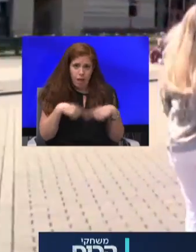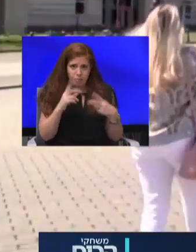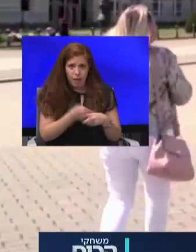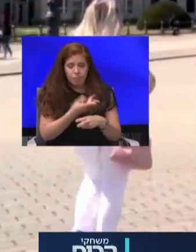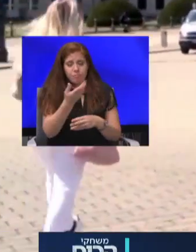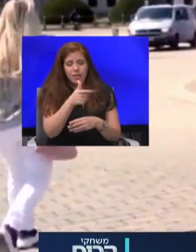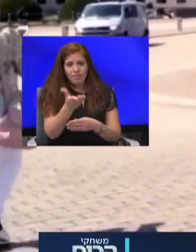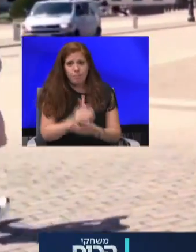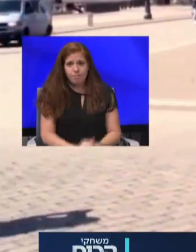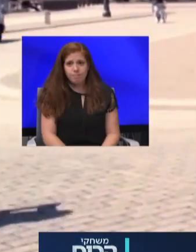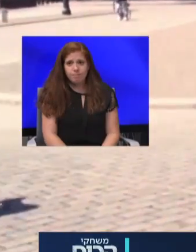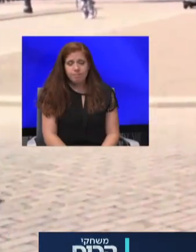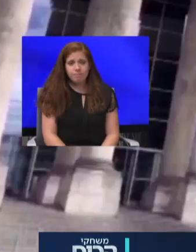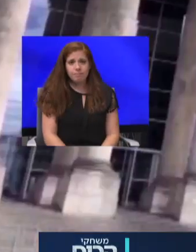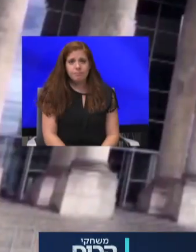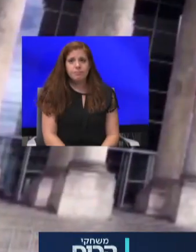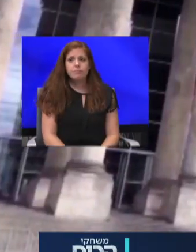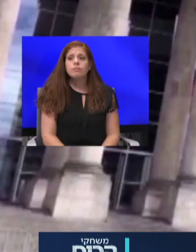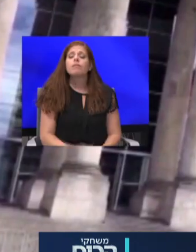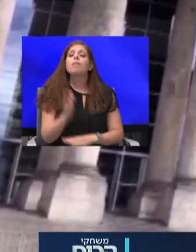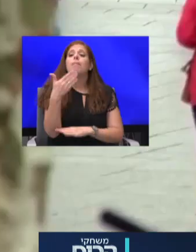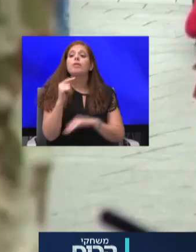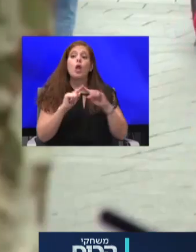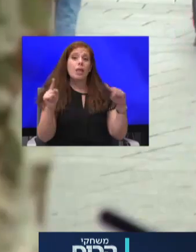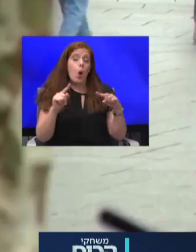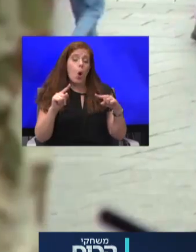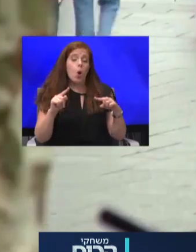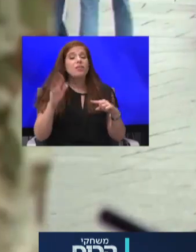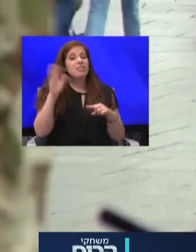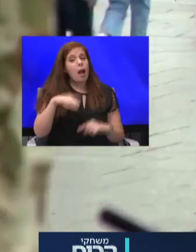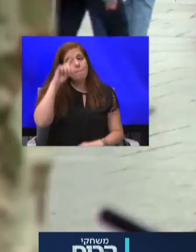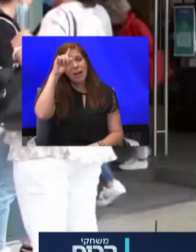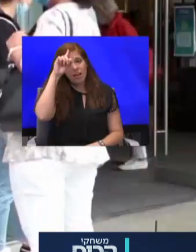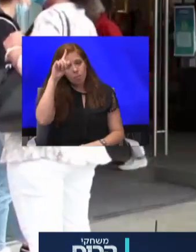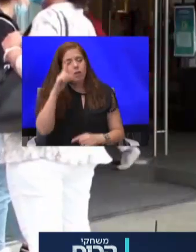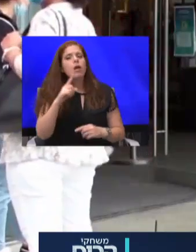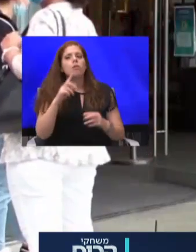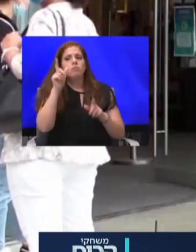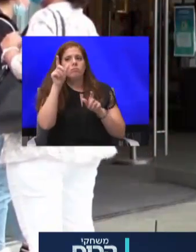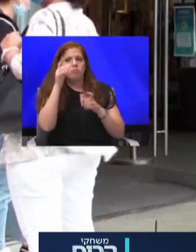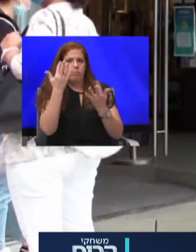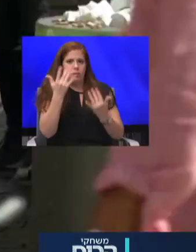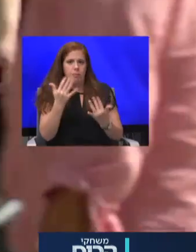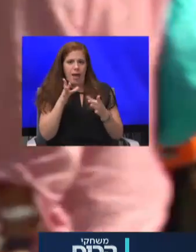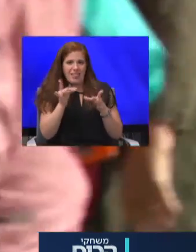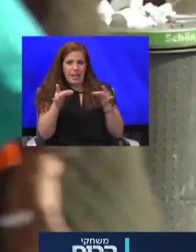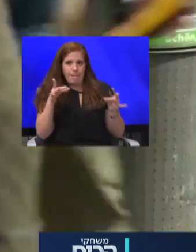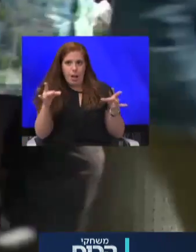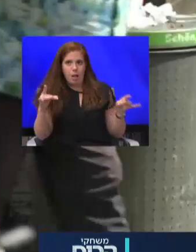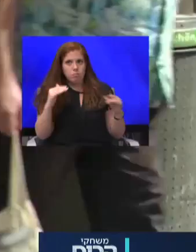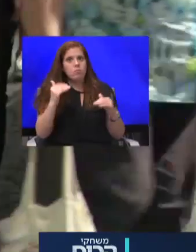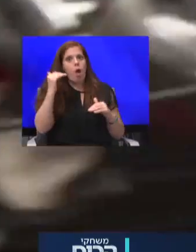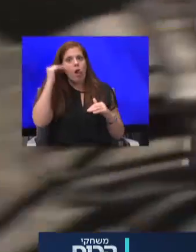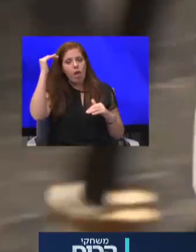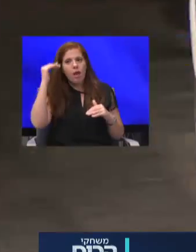כמו במדינות רבות אחרות, גם בגרמניה מספר נדבקים החדשים בקורונה עולה, והלחץ כבר מראה תוטותיו על